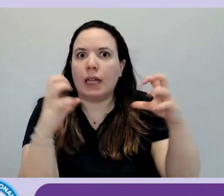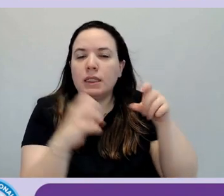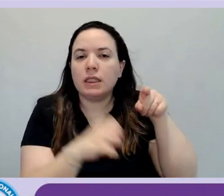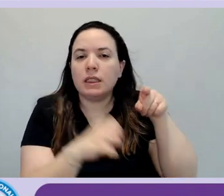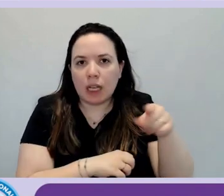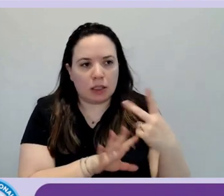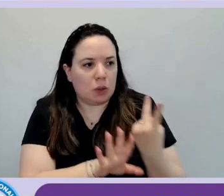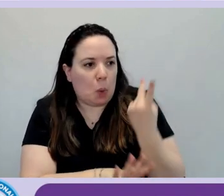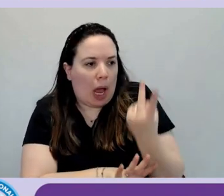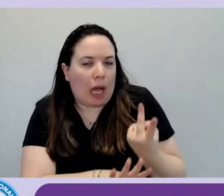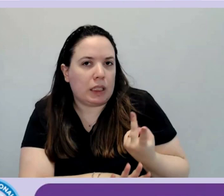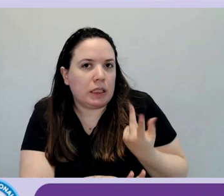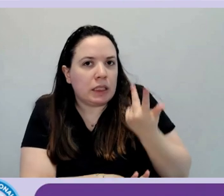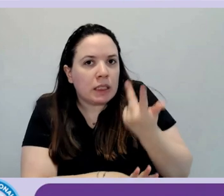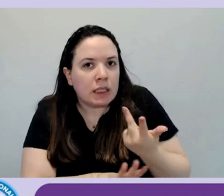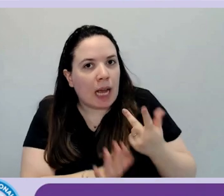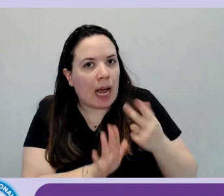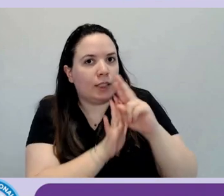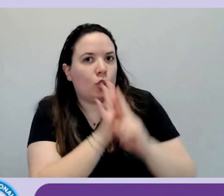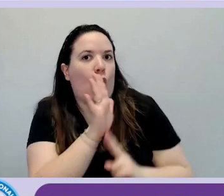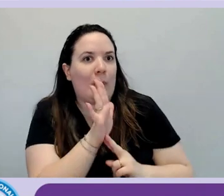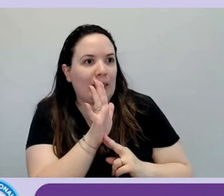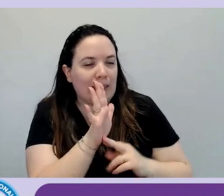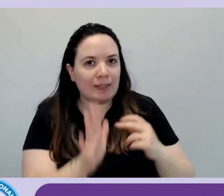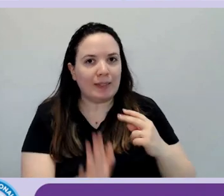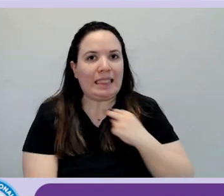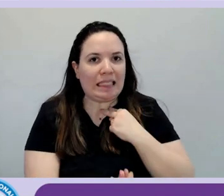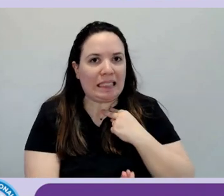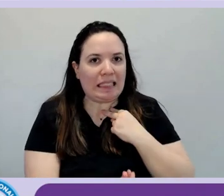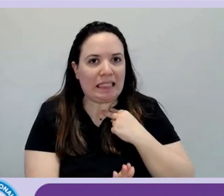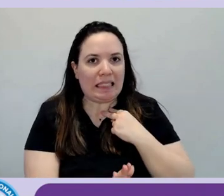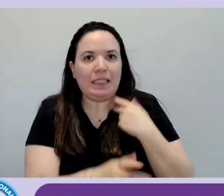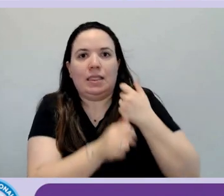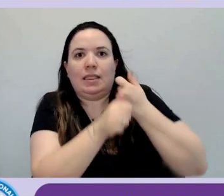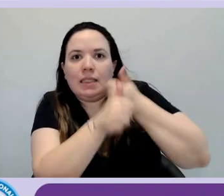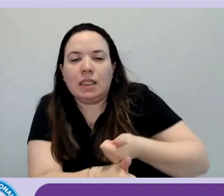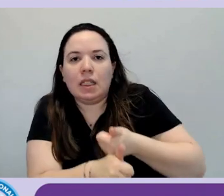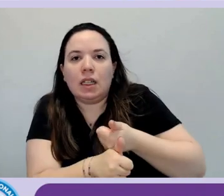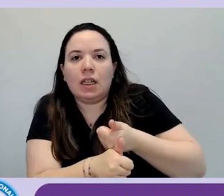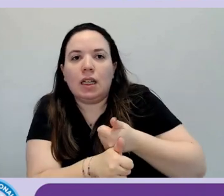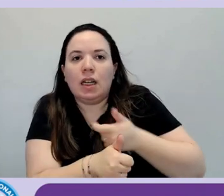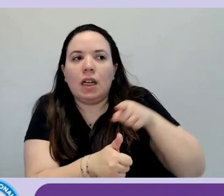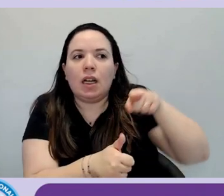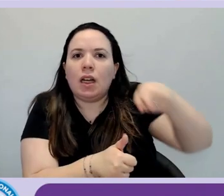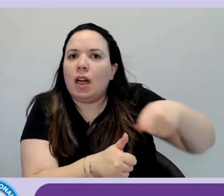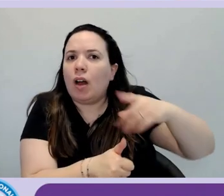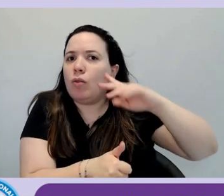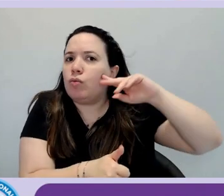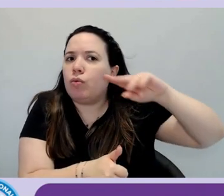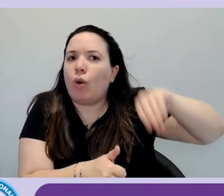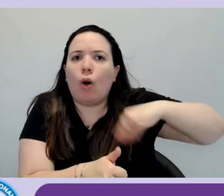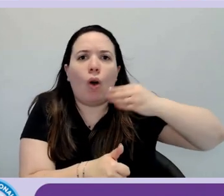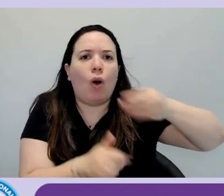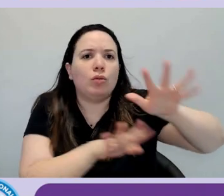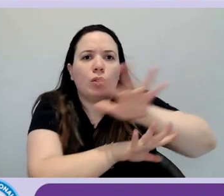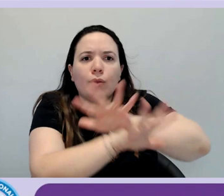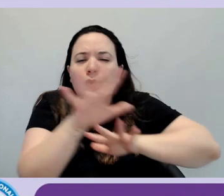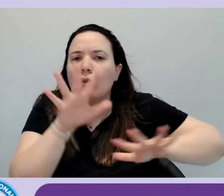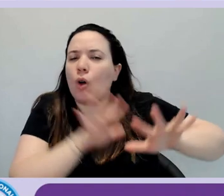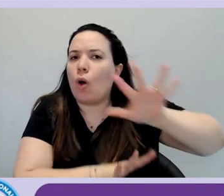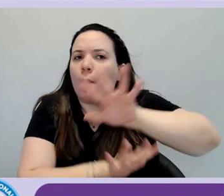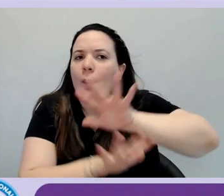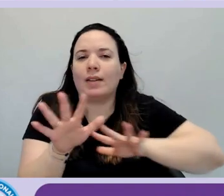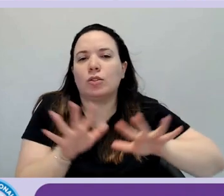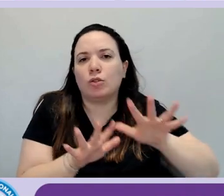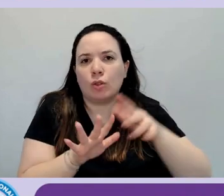un paio d'anni ad applicare queste normative, che abbiamo trovato dall'altra parte una completa ignoranza, nel senso non conoscenza,